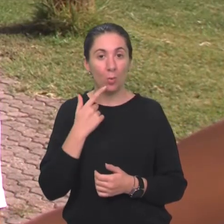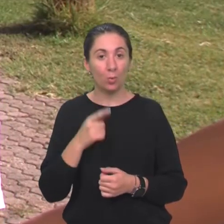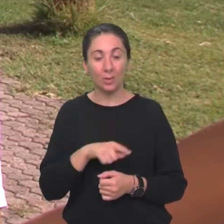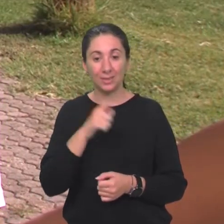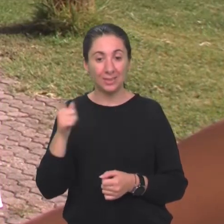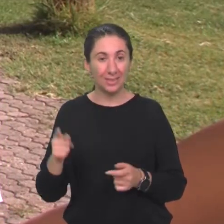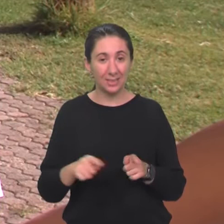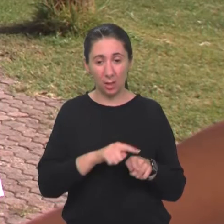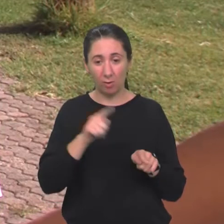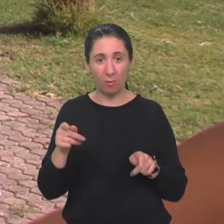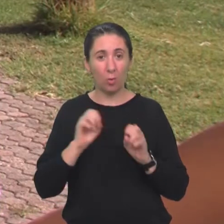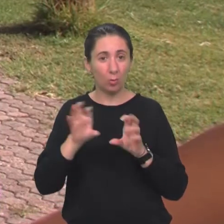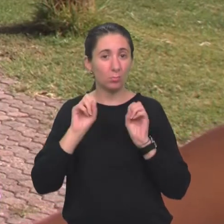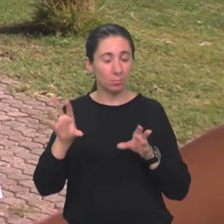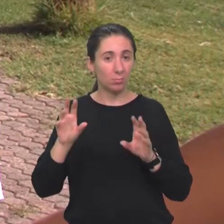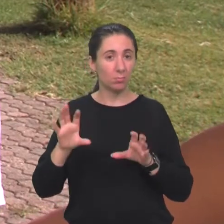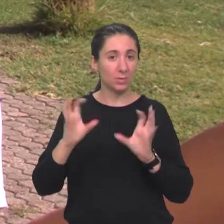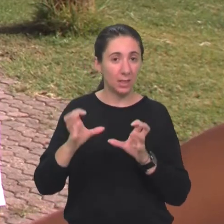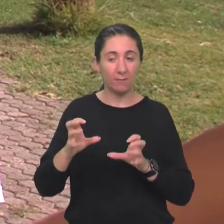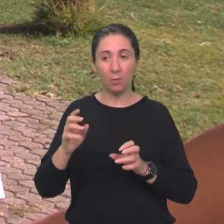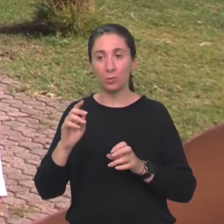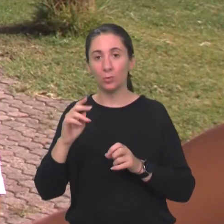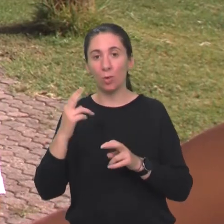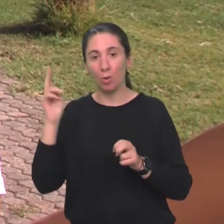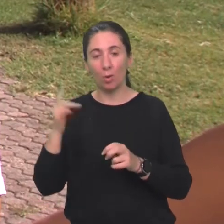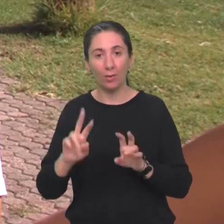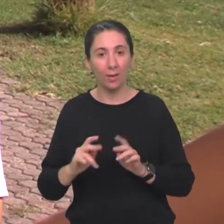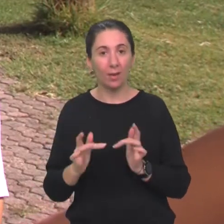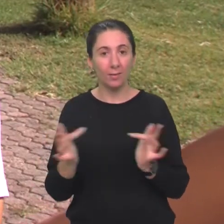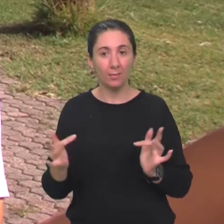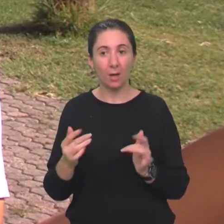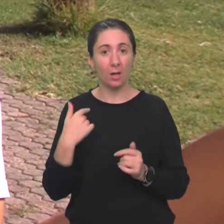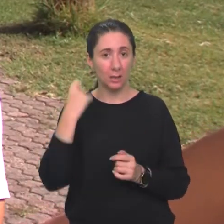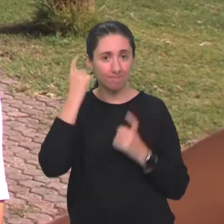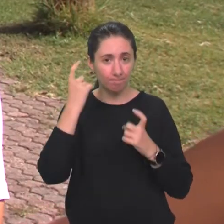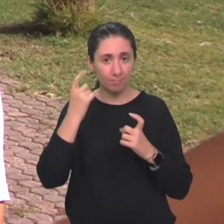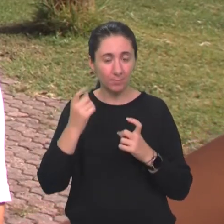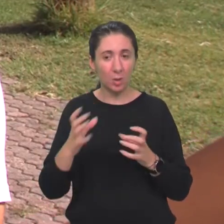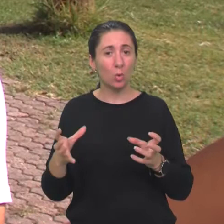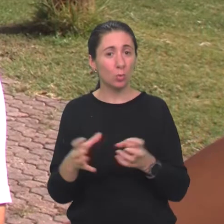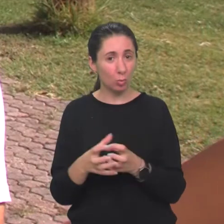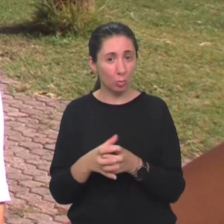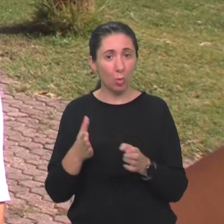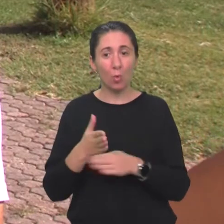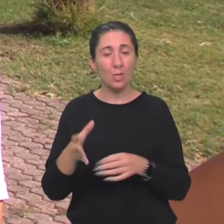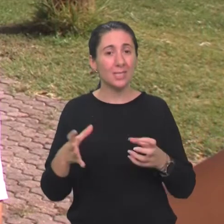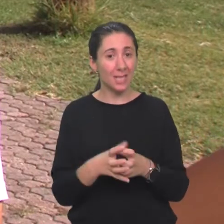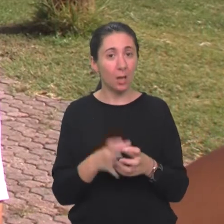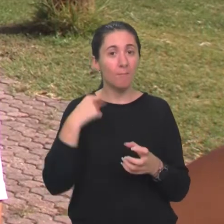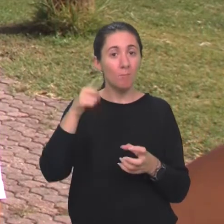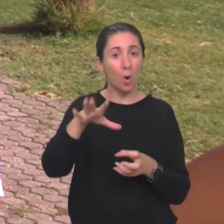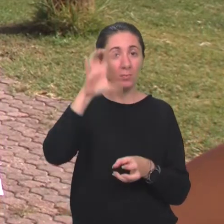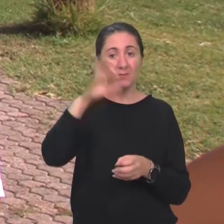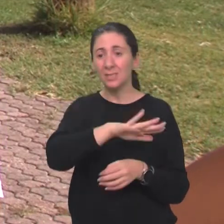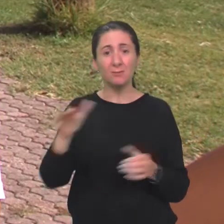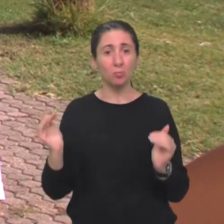proteže sad kroz medije i kroz moju misl nekakav, da stvarno društvo, odnosno ko zajednica moramo shvatiti